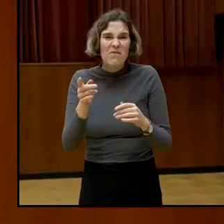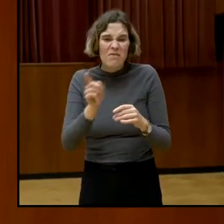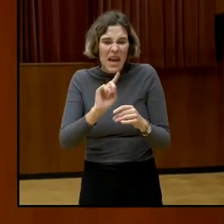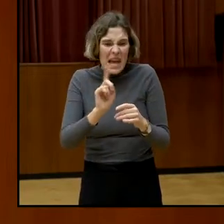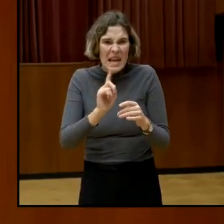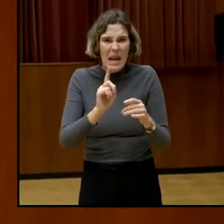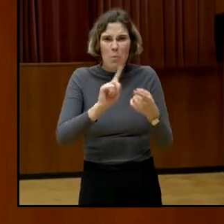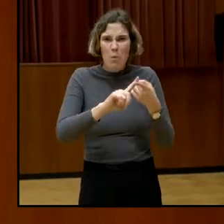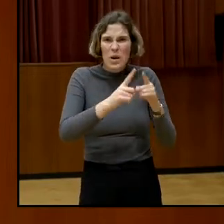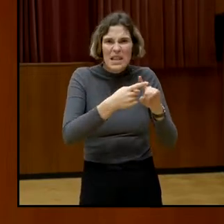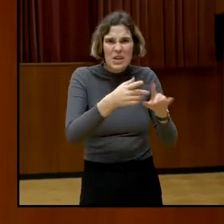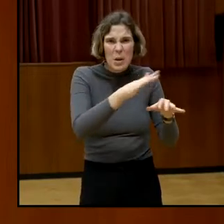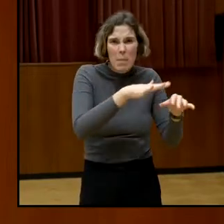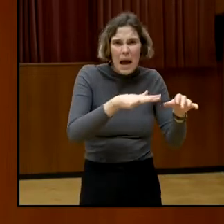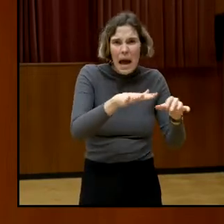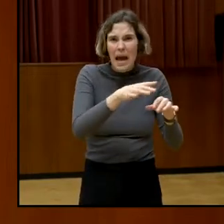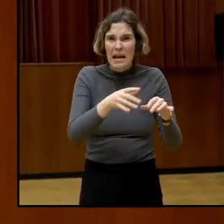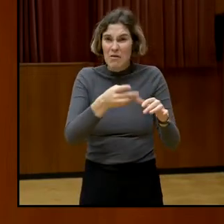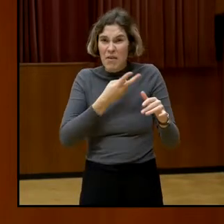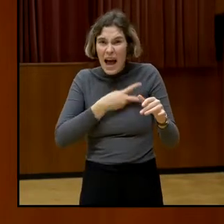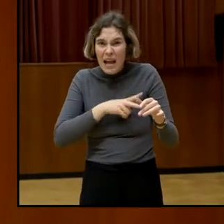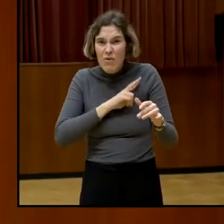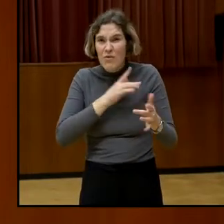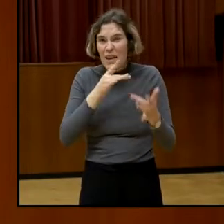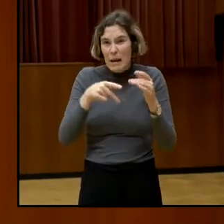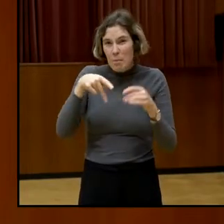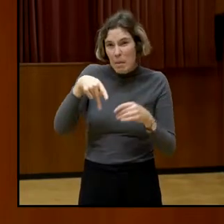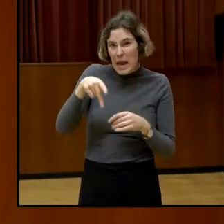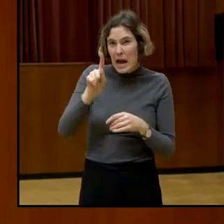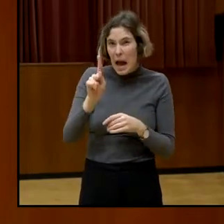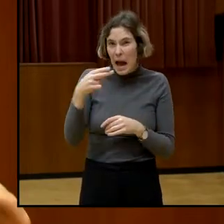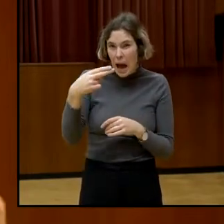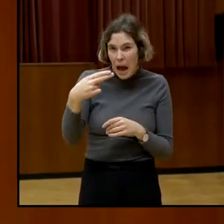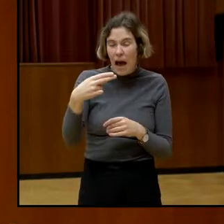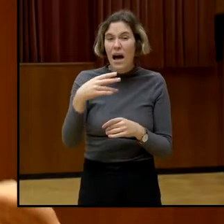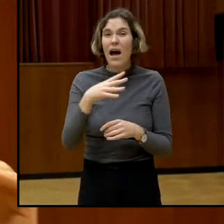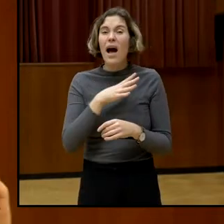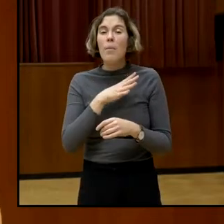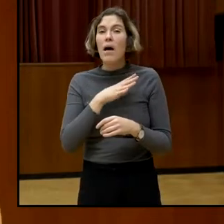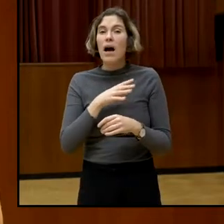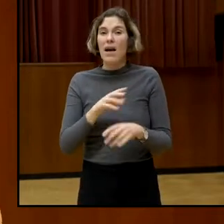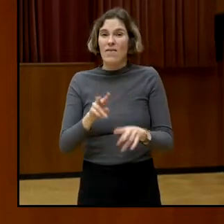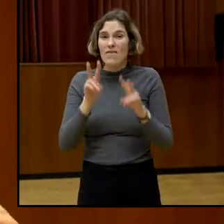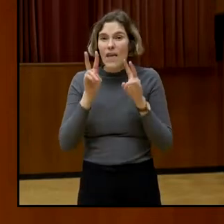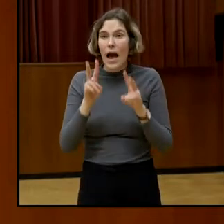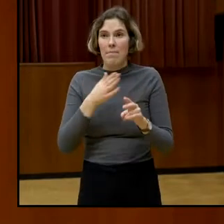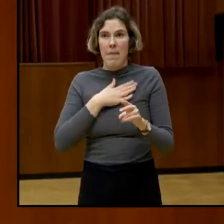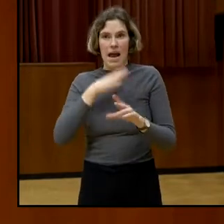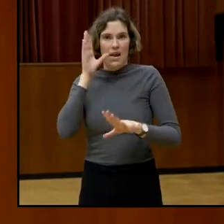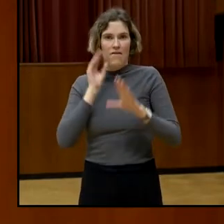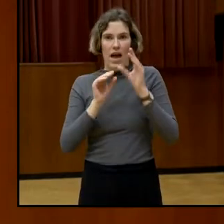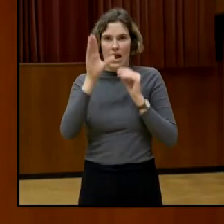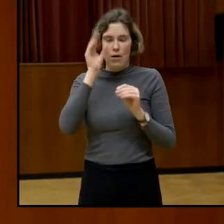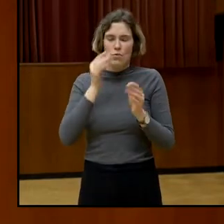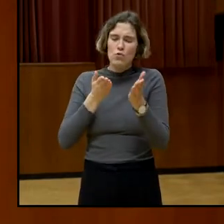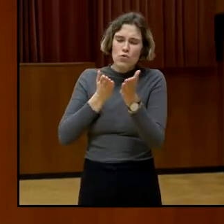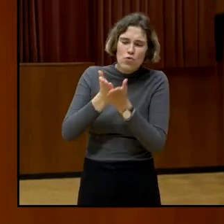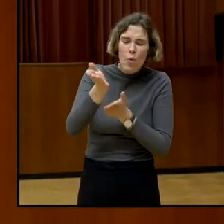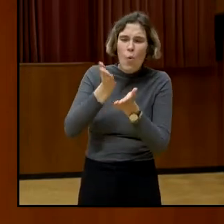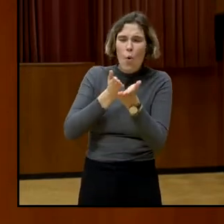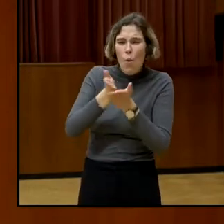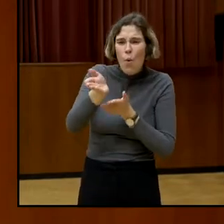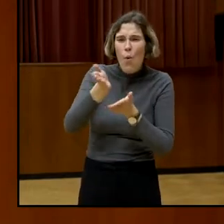BKA, aber man müsste aus meiner Wahrnehmung permanente Bewusstseinsbildung für die Demokratie betreiben.